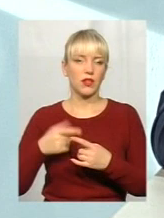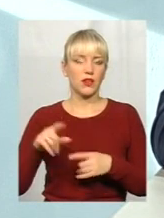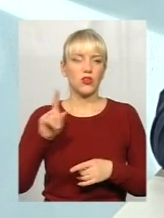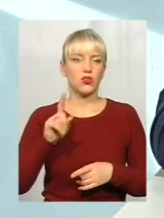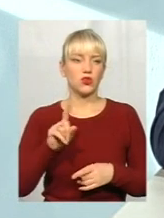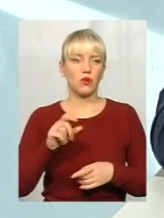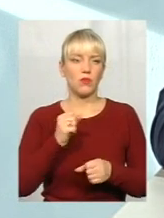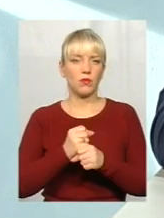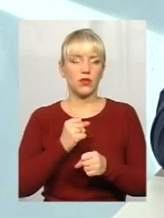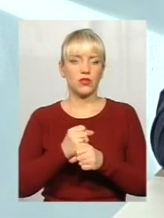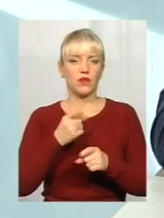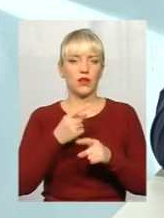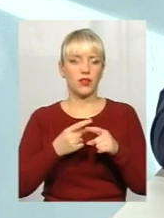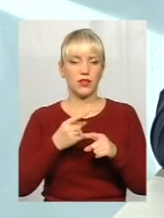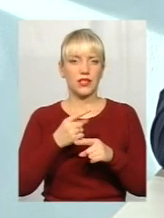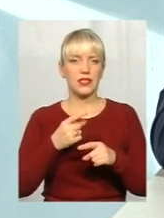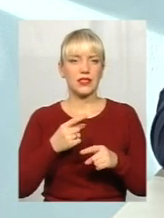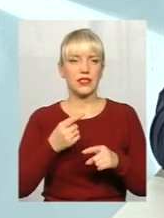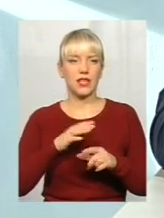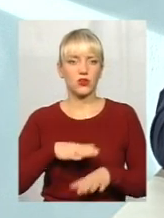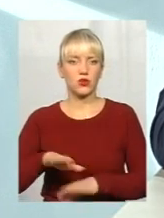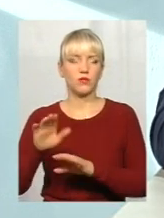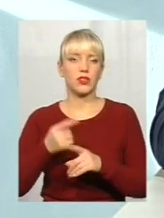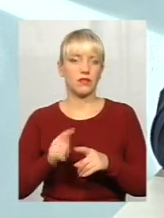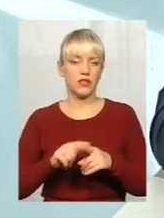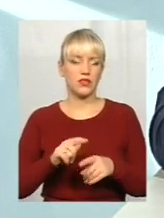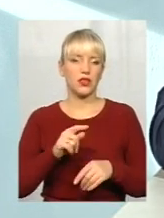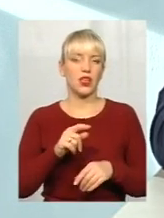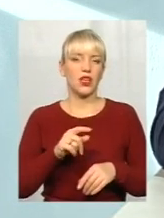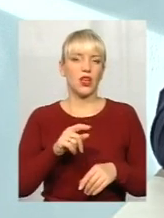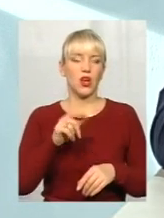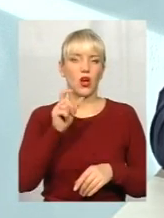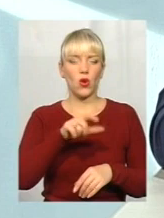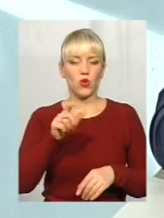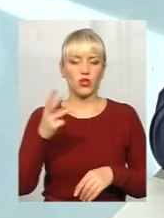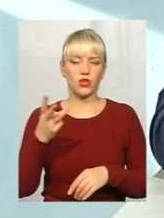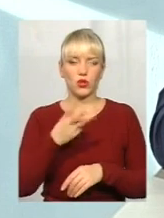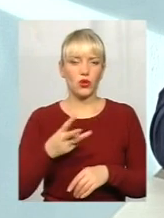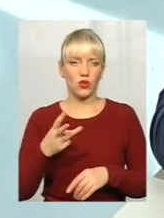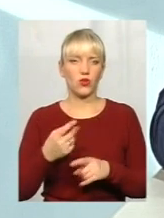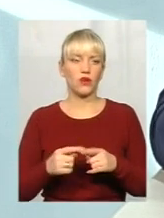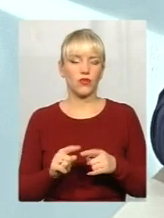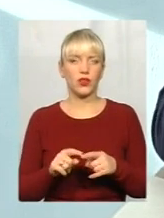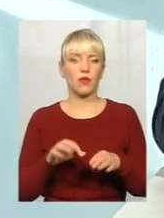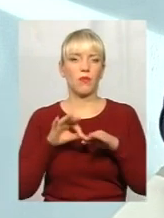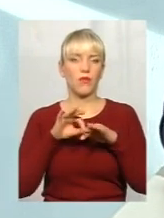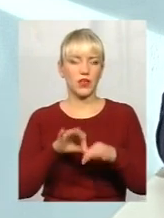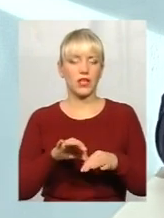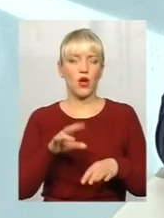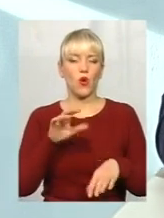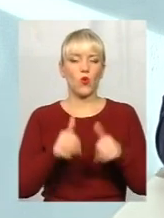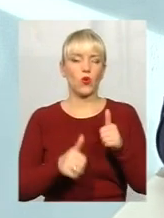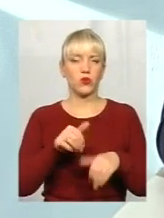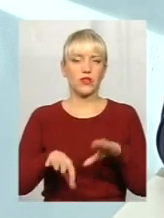заступникам. І самі ці люди троє пройшли конкурсний відбір на комісіях. Вони виявилися самими такими достойними. І так Корнічук класно